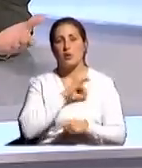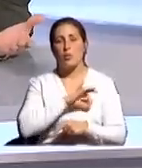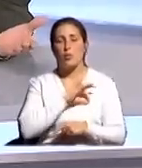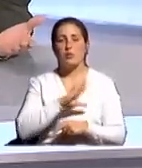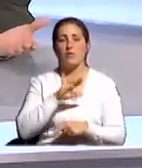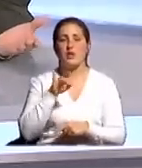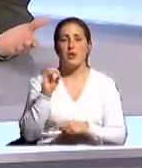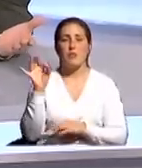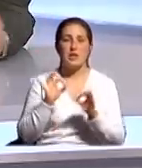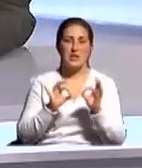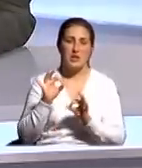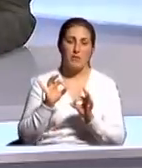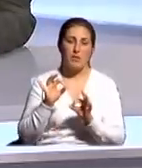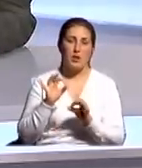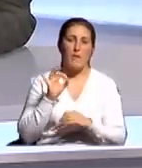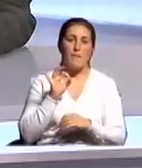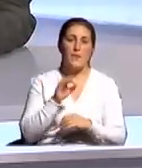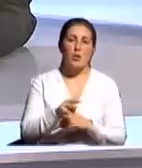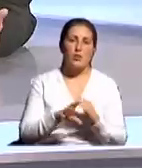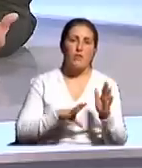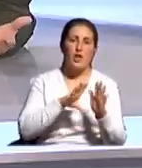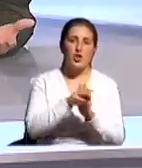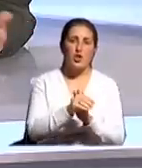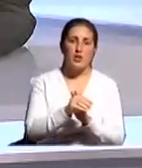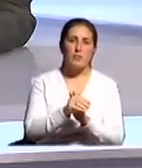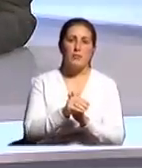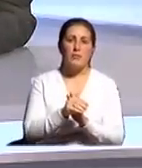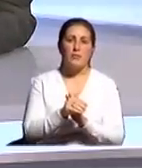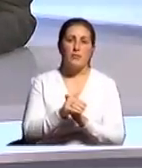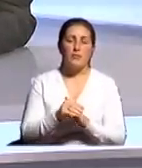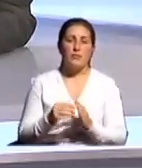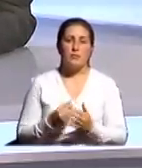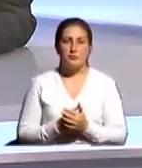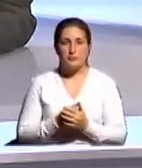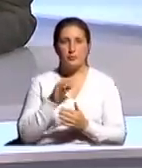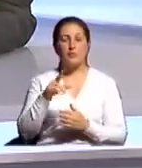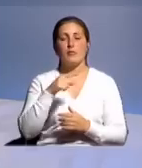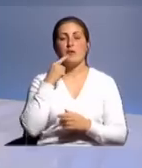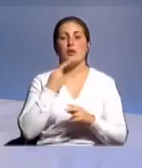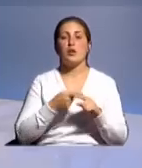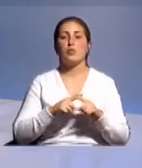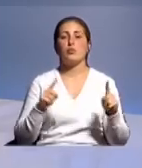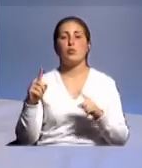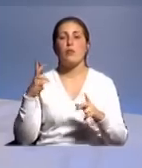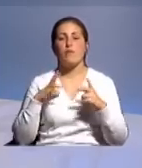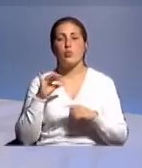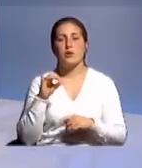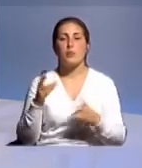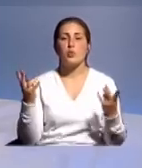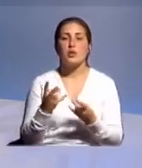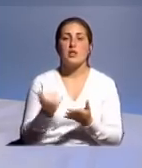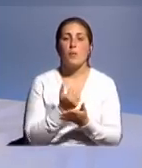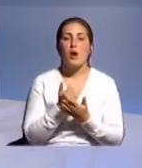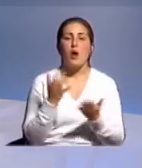виде процентов, что ли, от вложения этих интеллектуальной собственности. Вы говорите о том, что ВУЗам придется зарабатывать. О каких